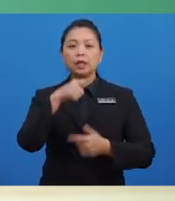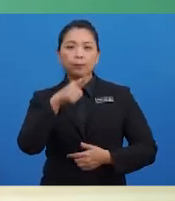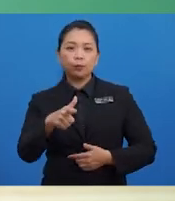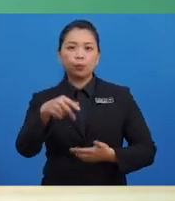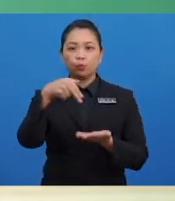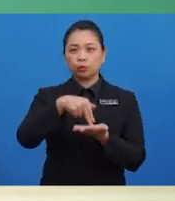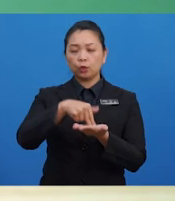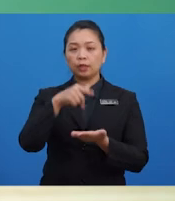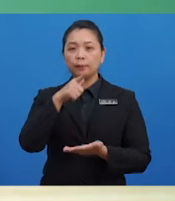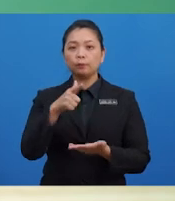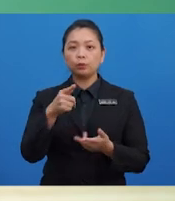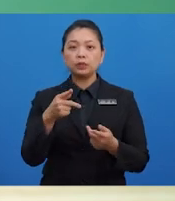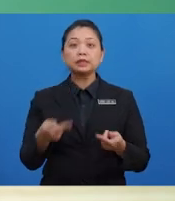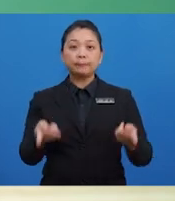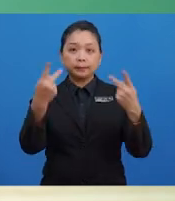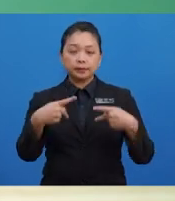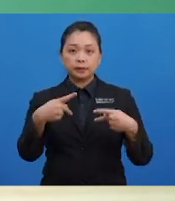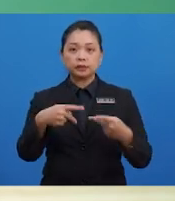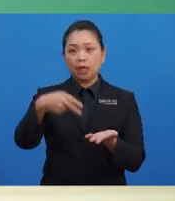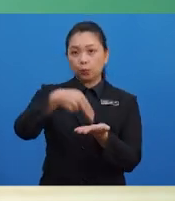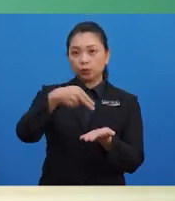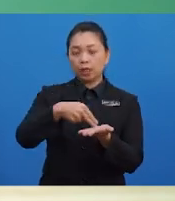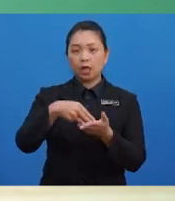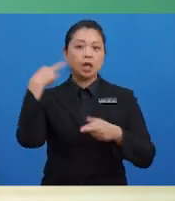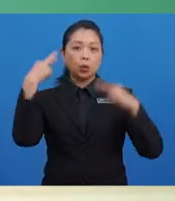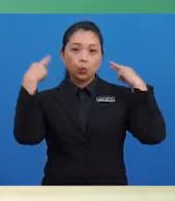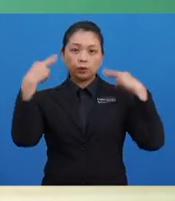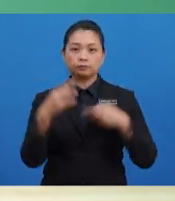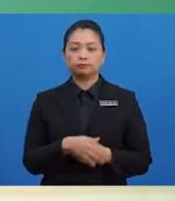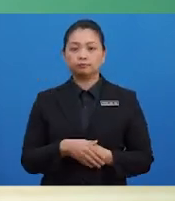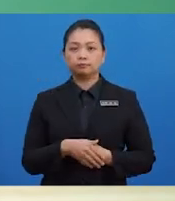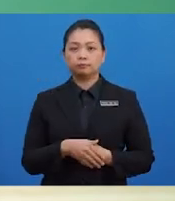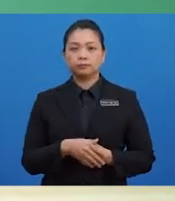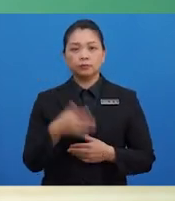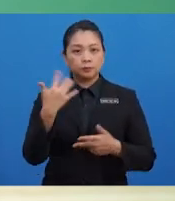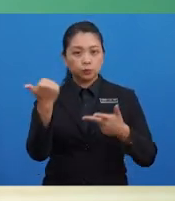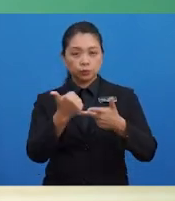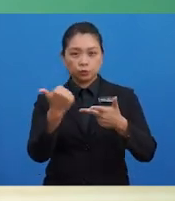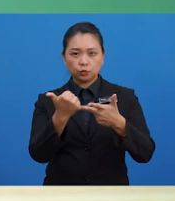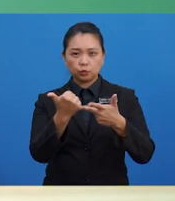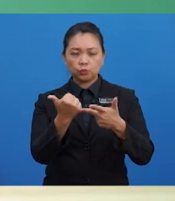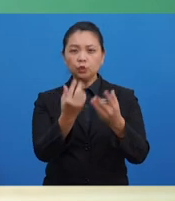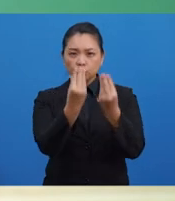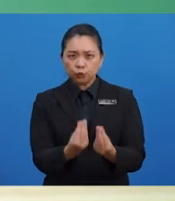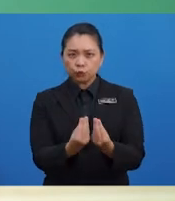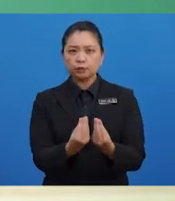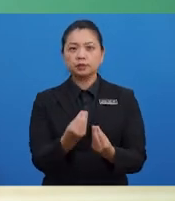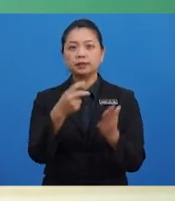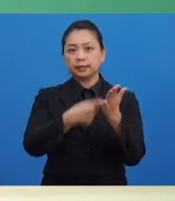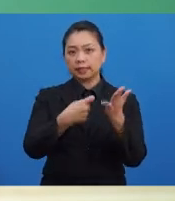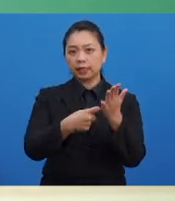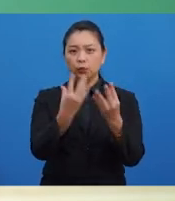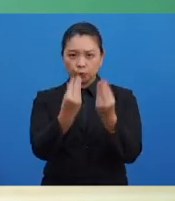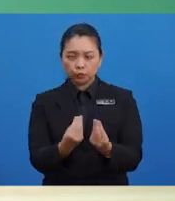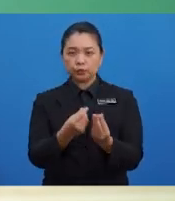dan perentukan hutang ragu. Ketiga, susut nilai dan susut nilai terkumpul. Dan yang